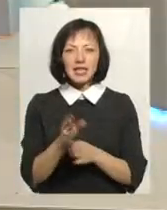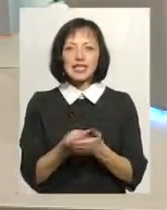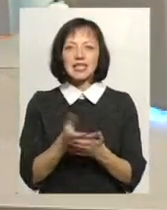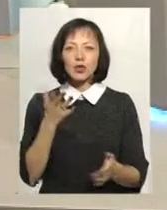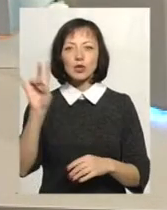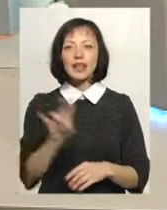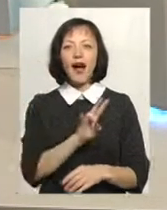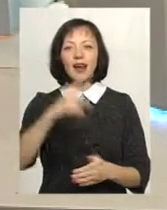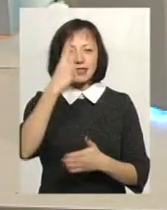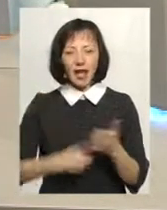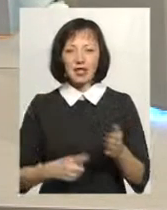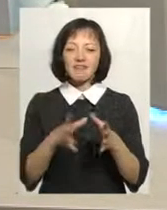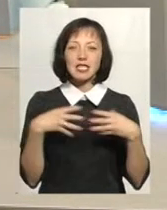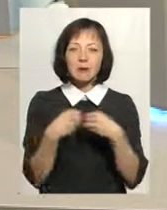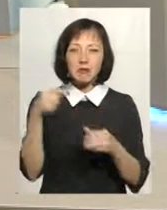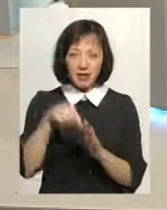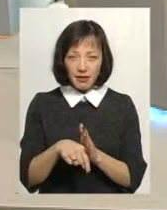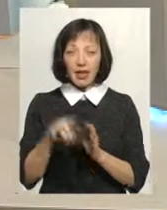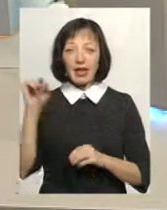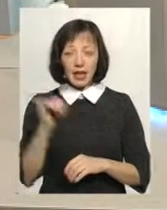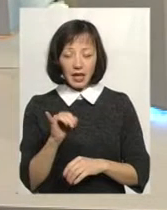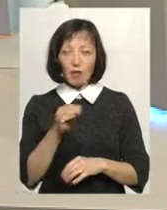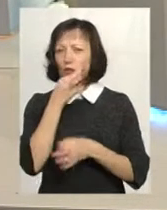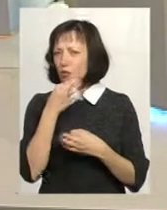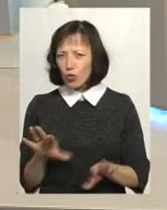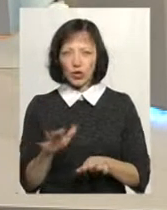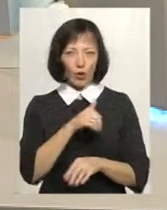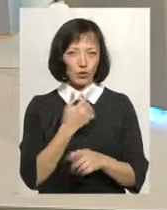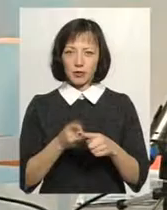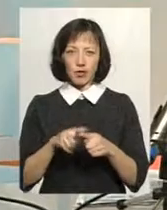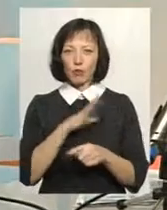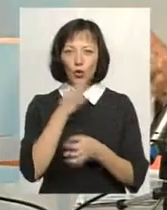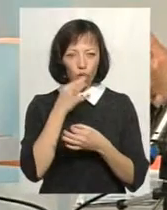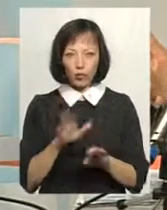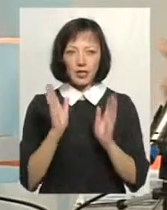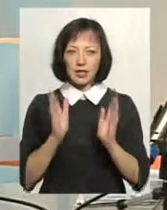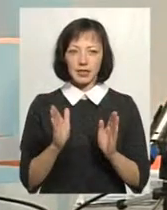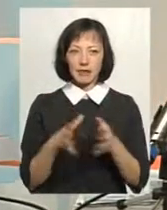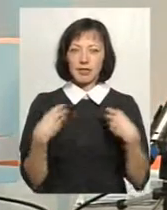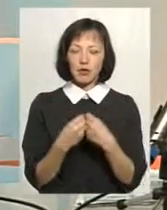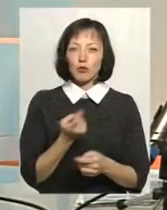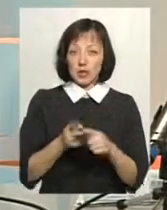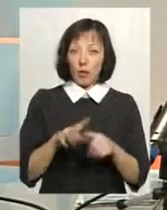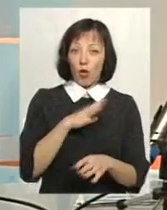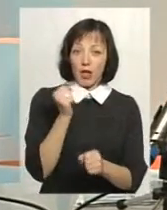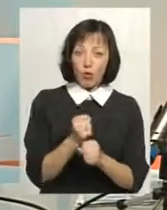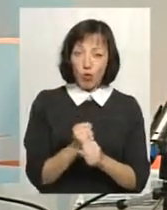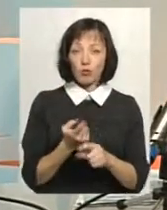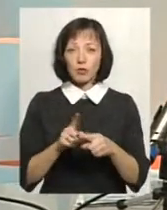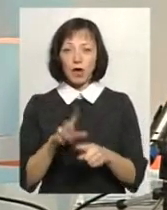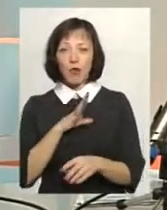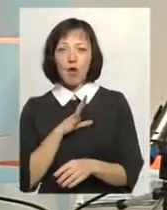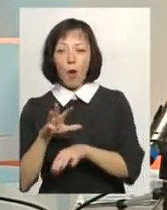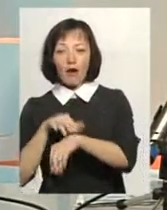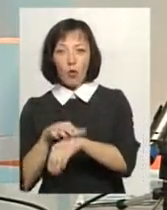християнські цінності в сім'ї. Але будь-де хочеться, щоб це було будь-де, не тільки в сім'ї, а щоб це було на роботі, щоб це було в